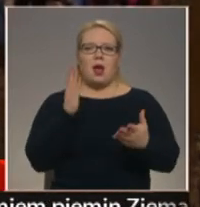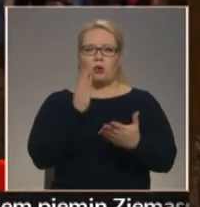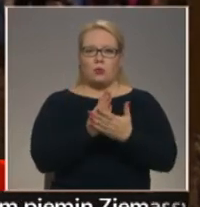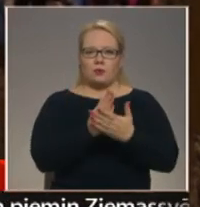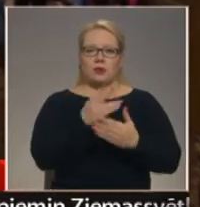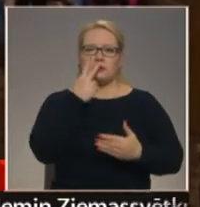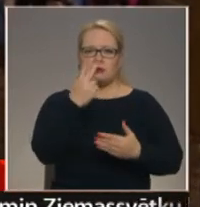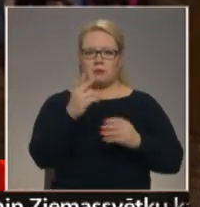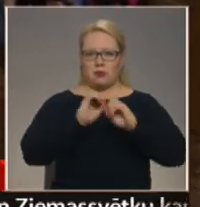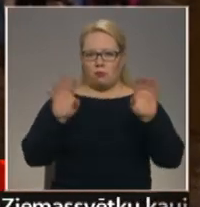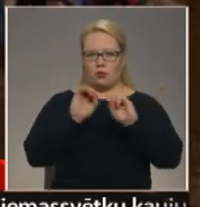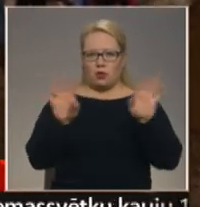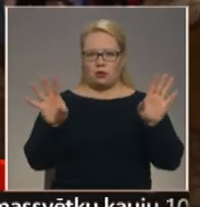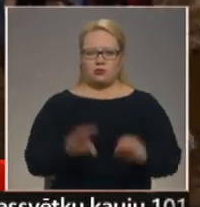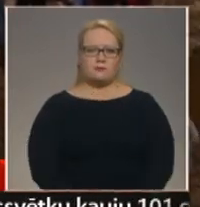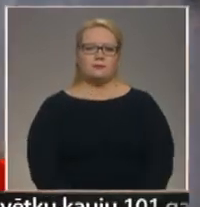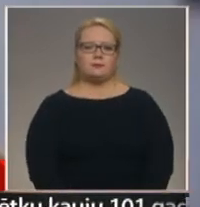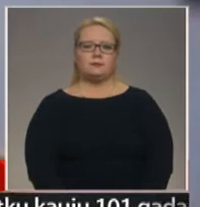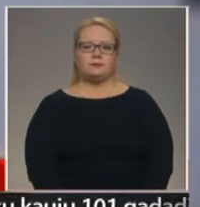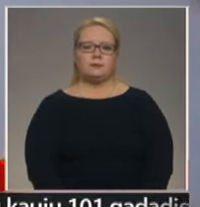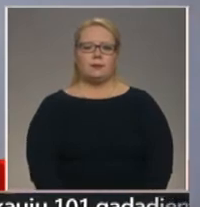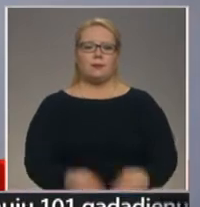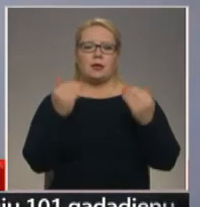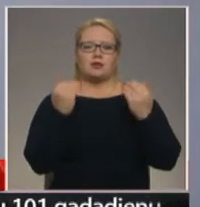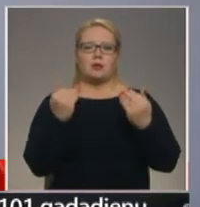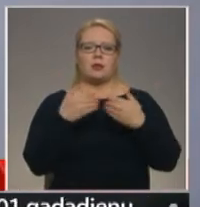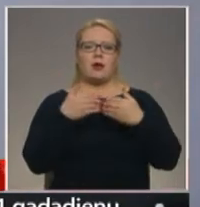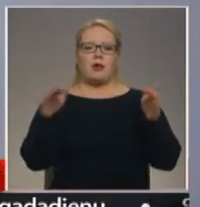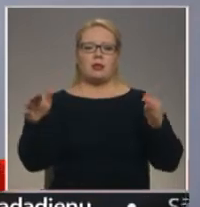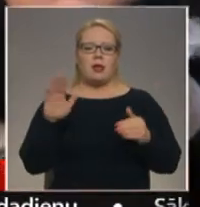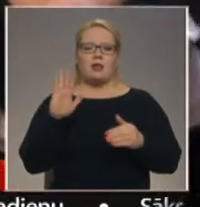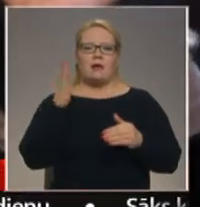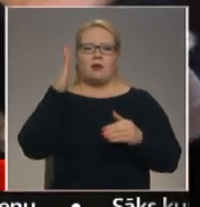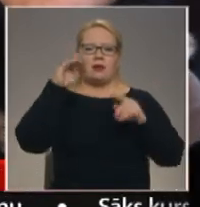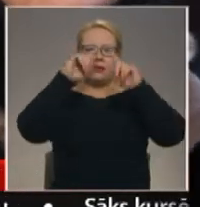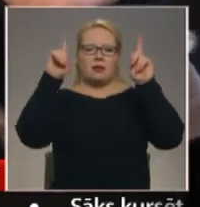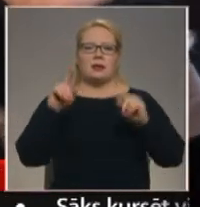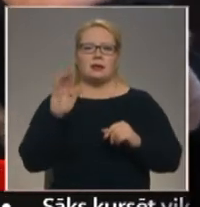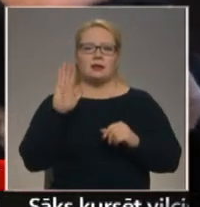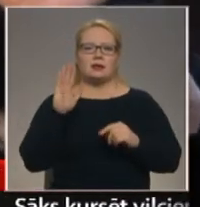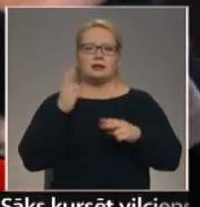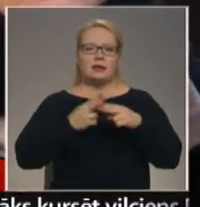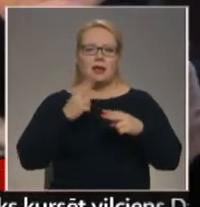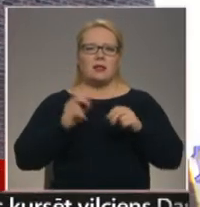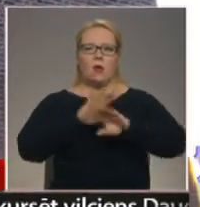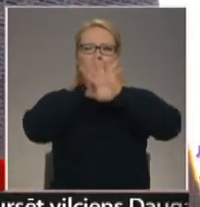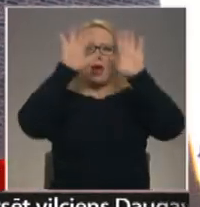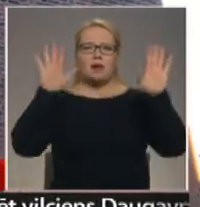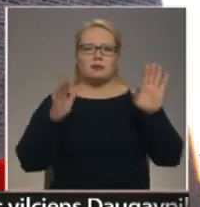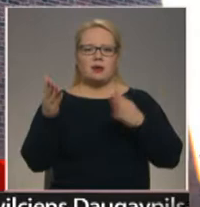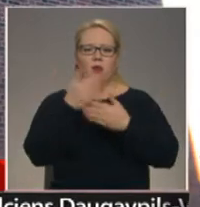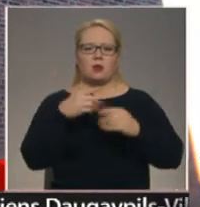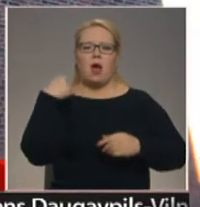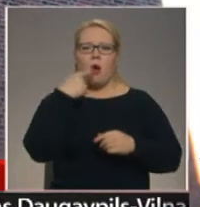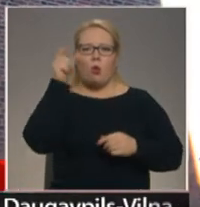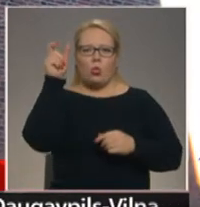skatāmies reportāžu. Šodien atklātā vitrāža ir stikla un gaismas saspēle, kuras autors barikādēs